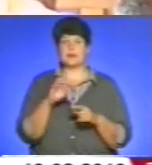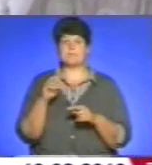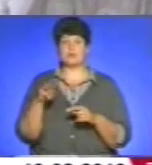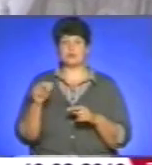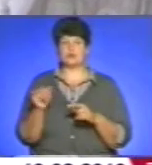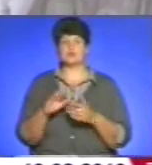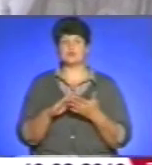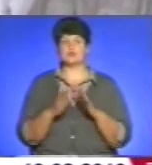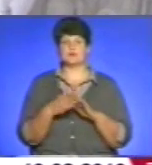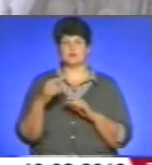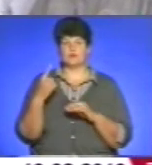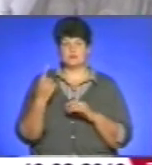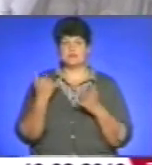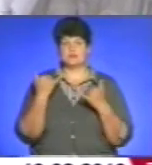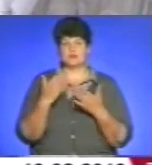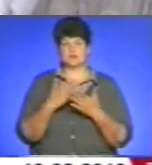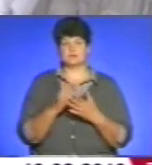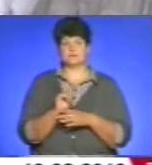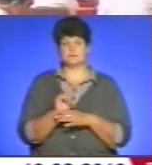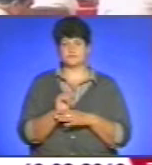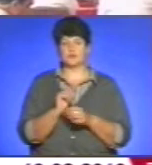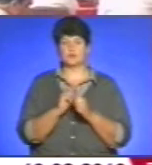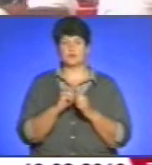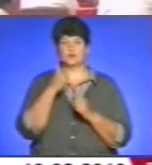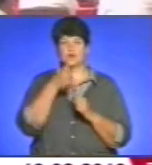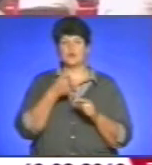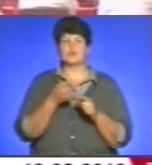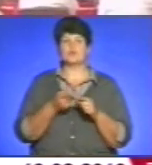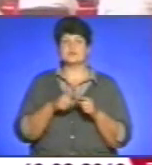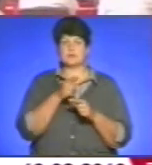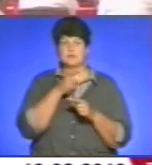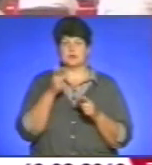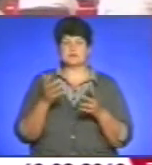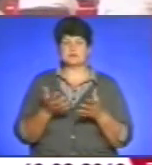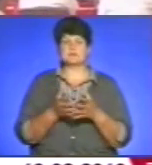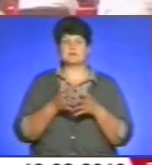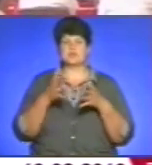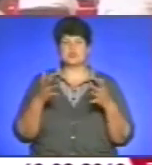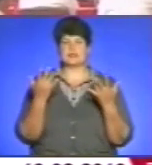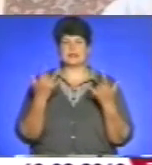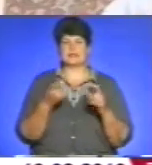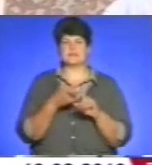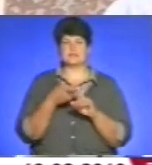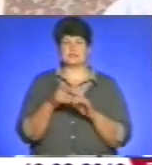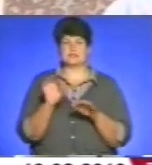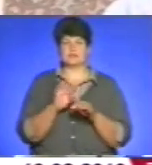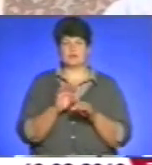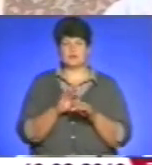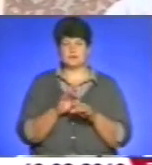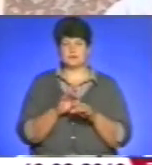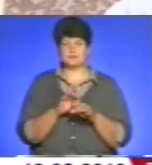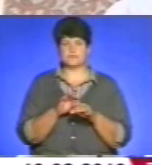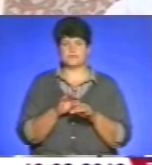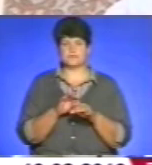ситуацію в області. Наразі вона стабільна, хоча щороку в цей період збільшується кількість інфекційних захворювань. У зв'язку з сезонним